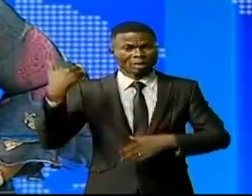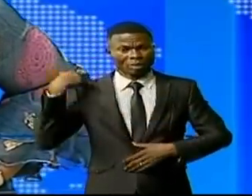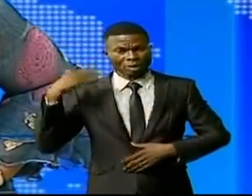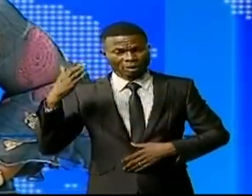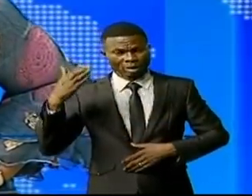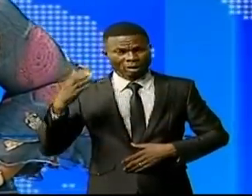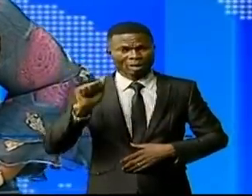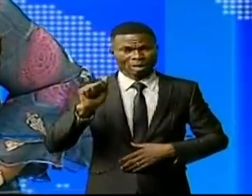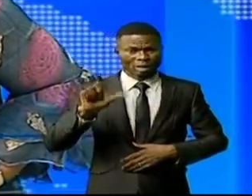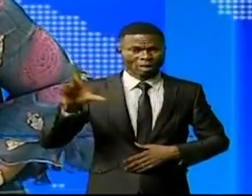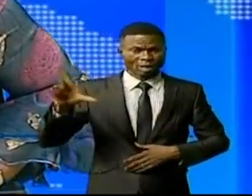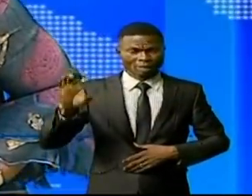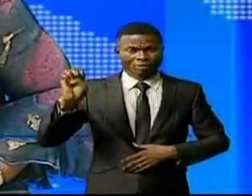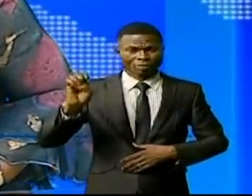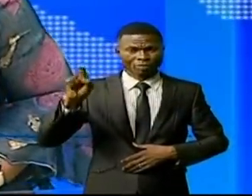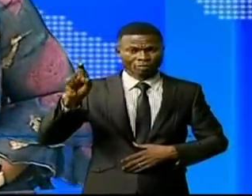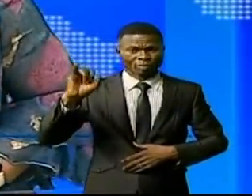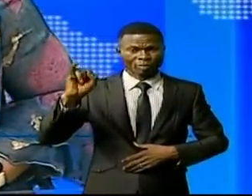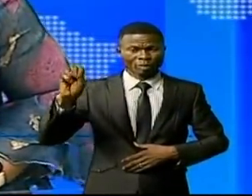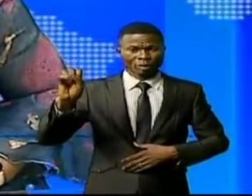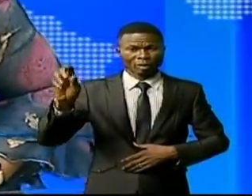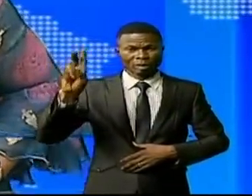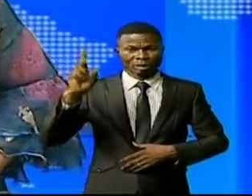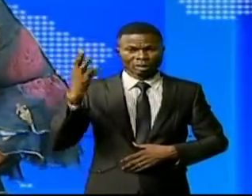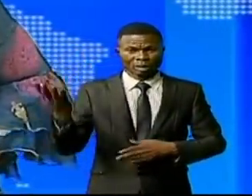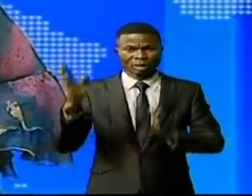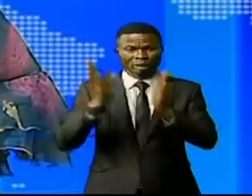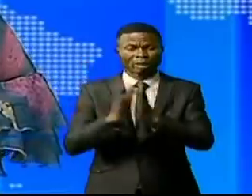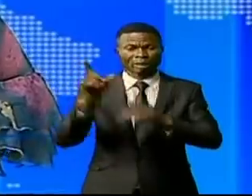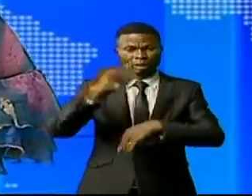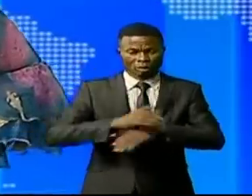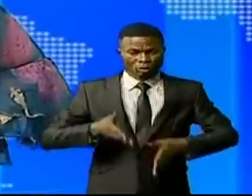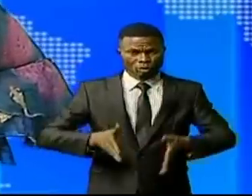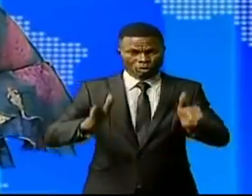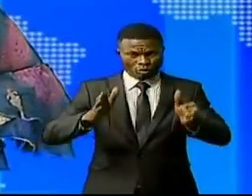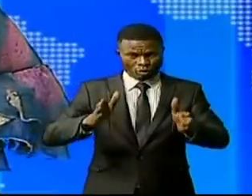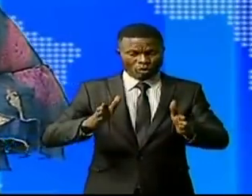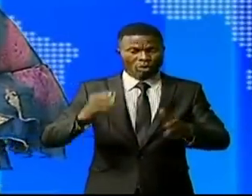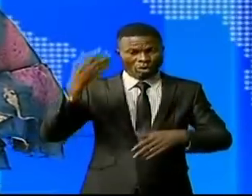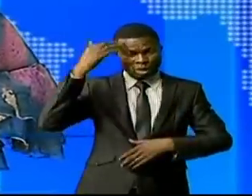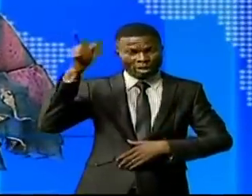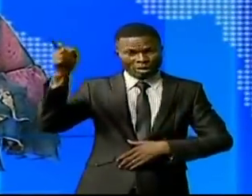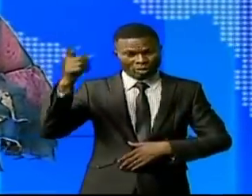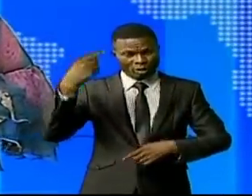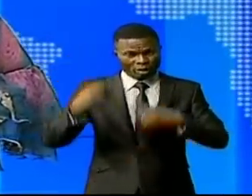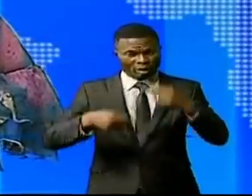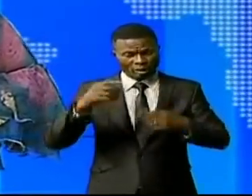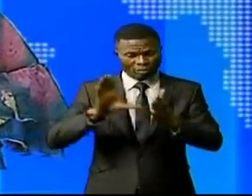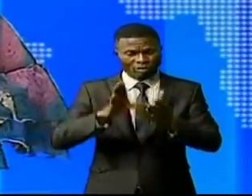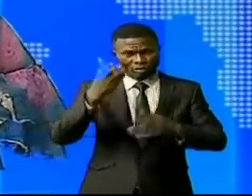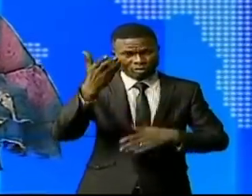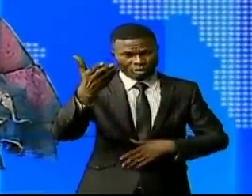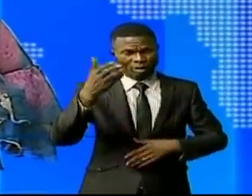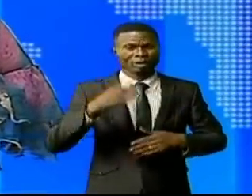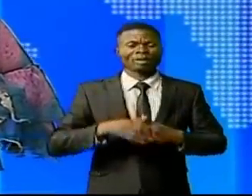Alexis Guissarro après dix jours d'inspection de la voirie dans ce coin du pays. Erudis Kittoutouzinki-Andar.